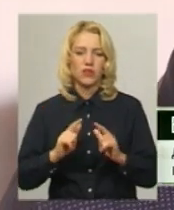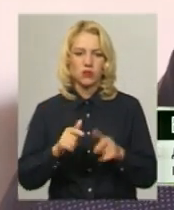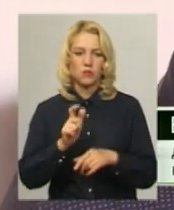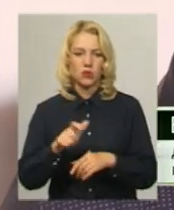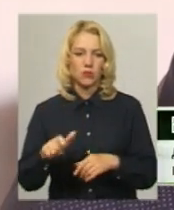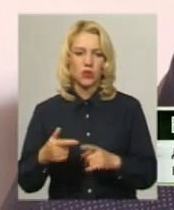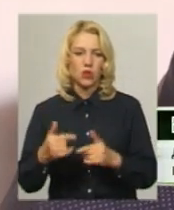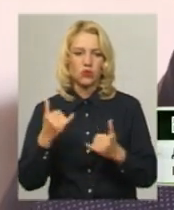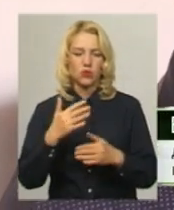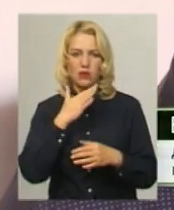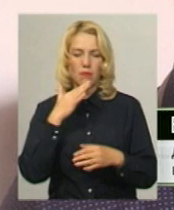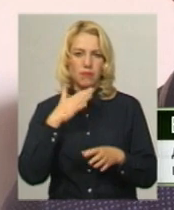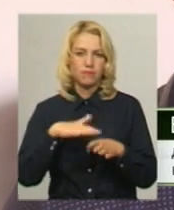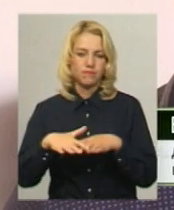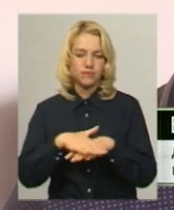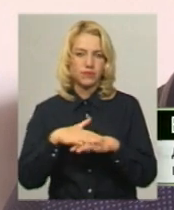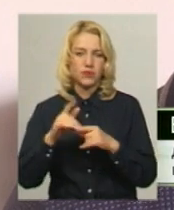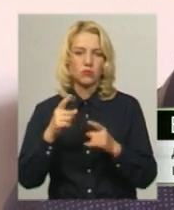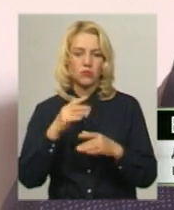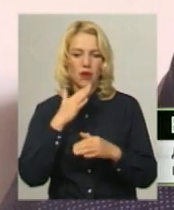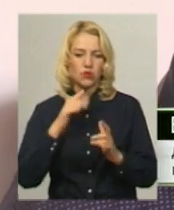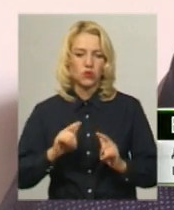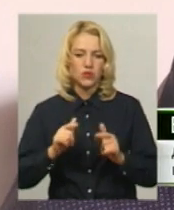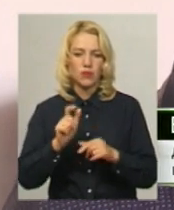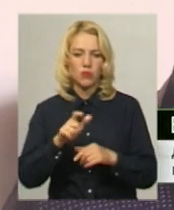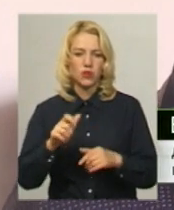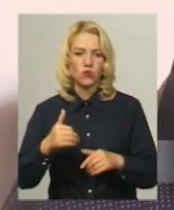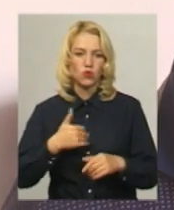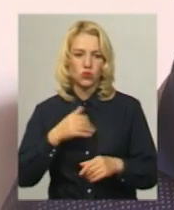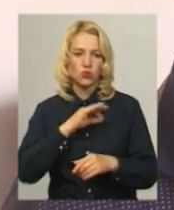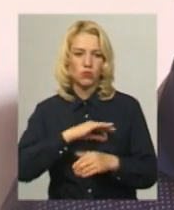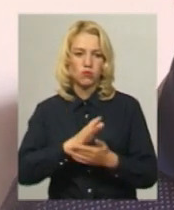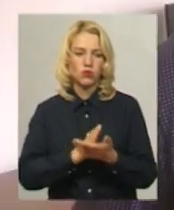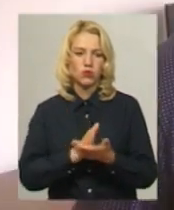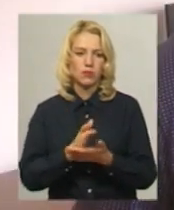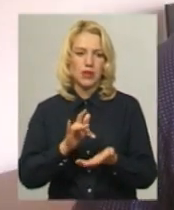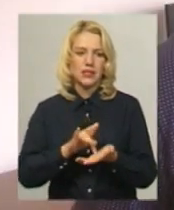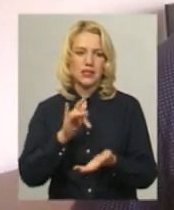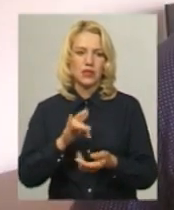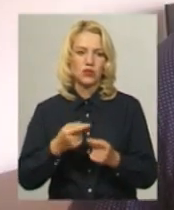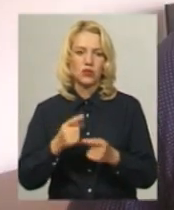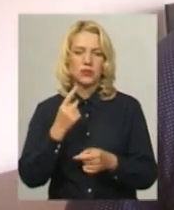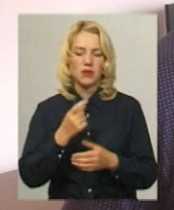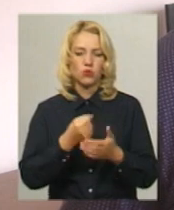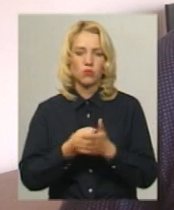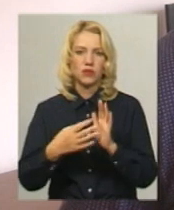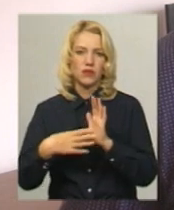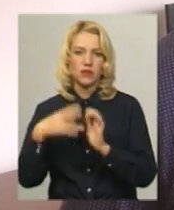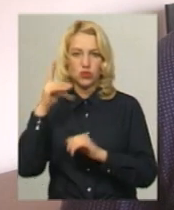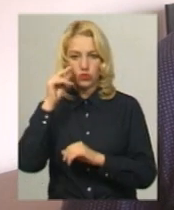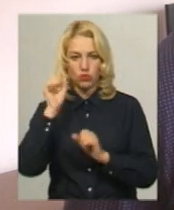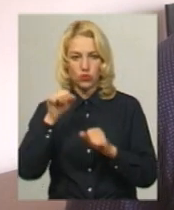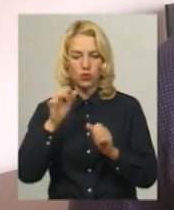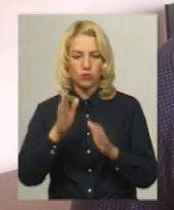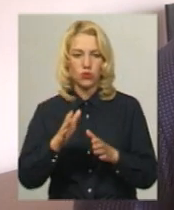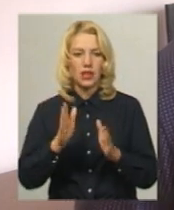в принципі, аншлаг, тому що досить багато вступників хочуть скористатися послугами центру. З першого по дев'яте число, коли можна